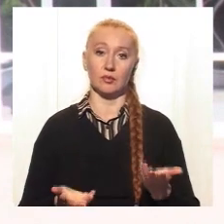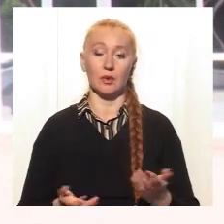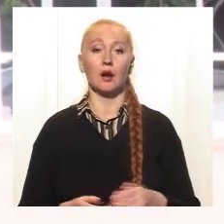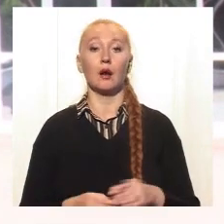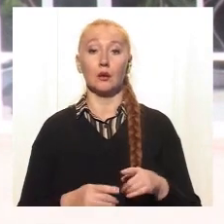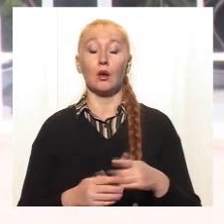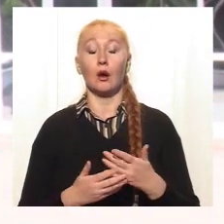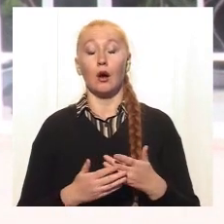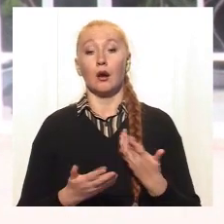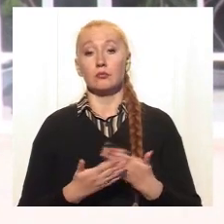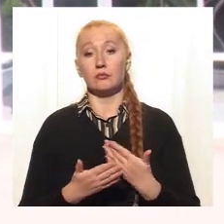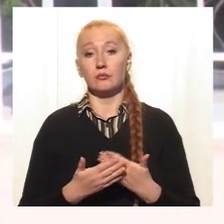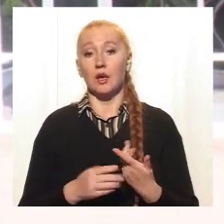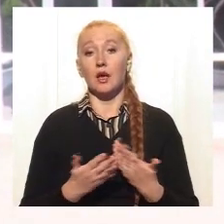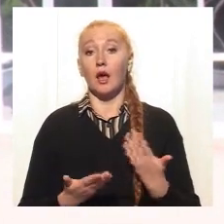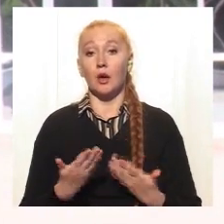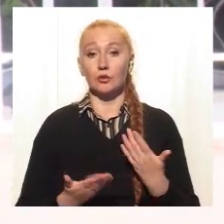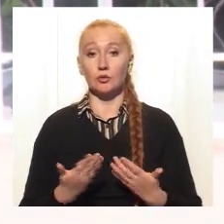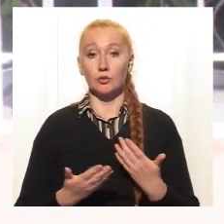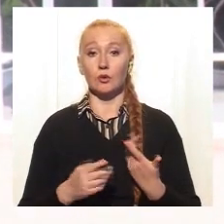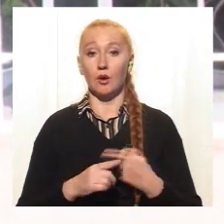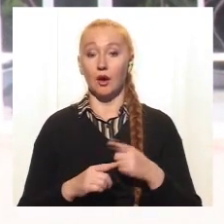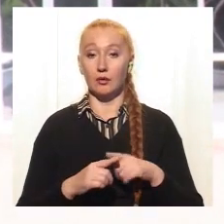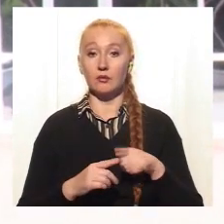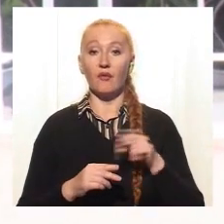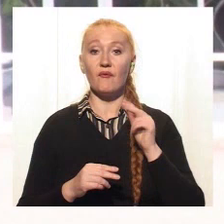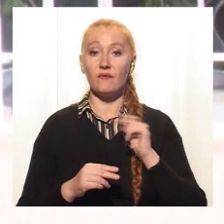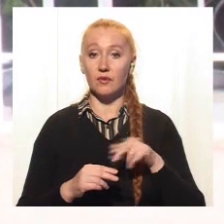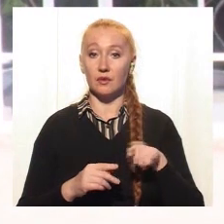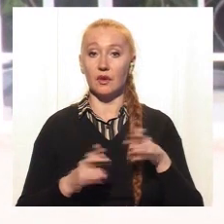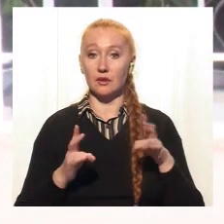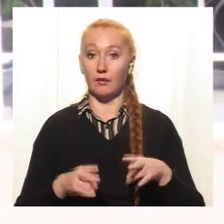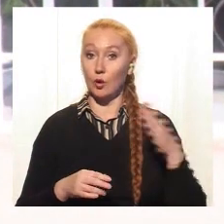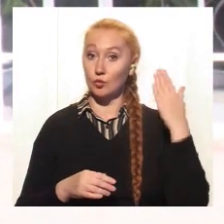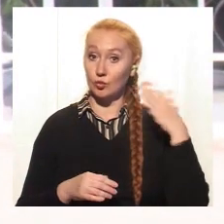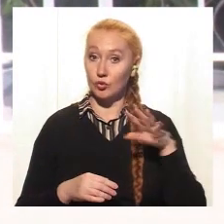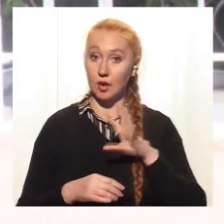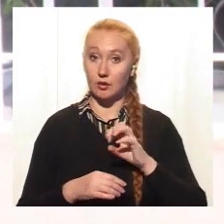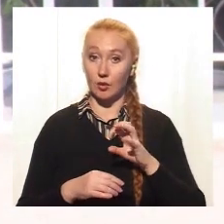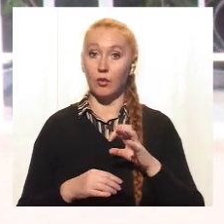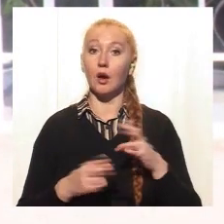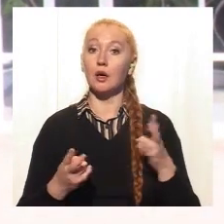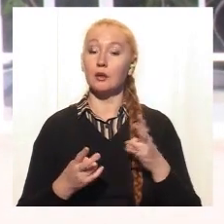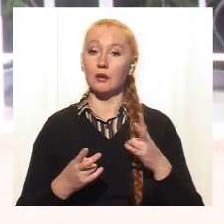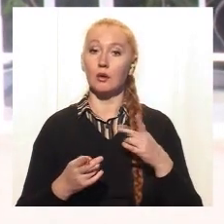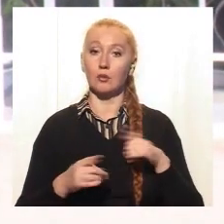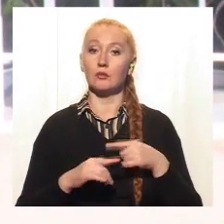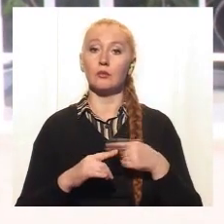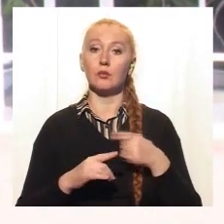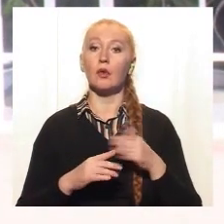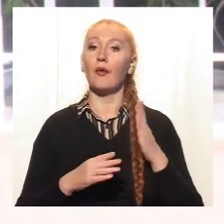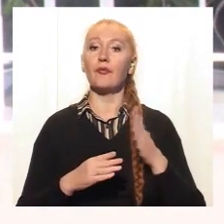За великим рахунком, якщо це спричинило травмування, скажімо, чужа собака, треба вести мову про